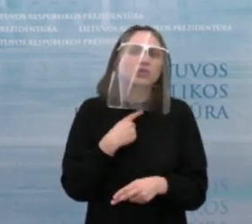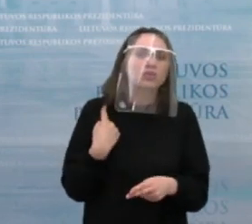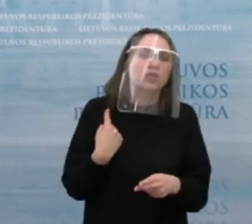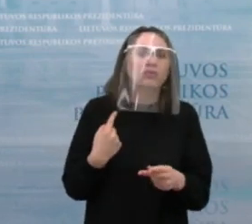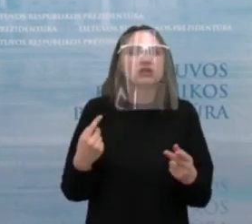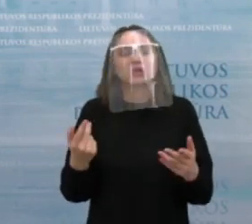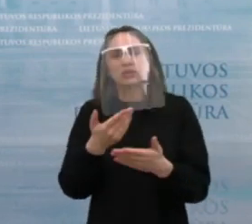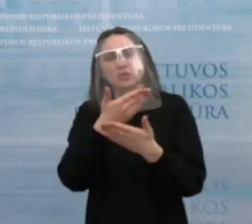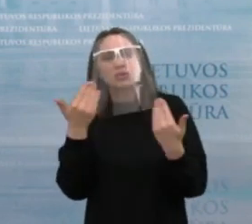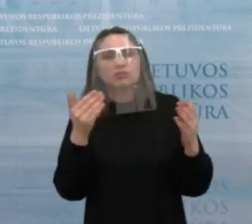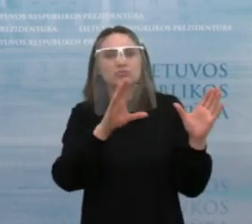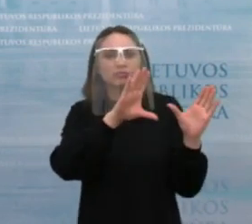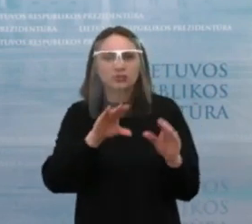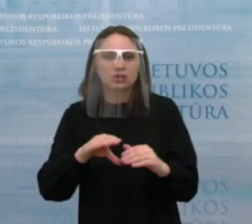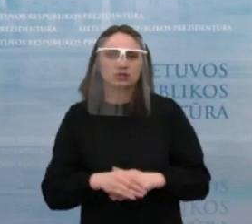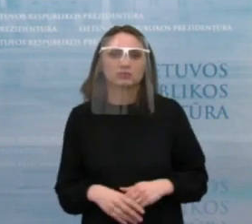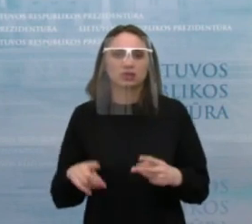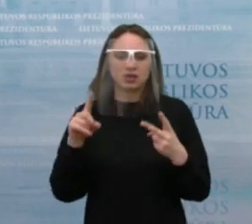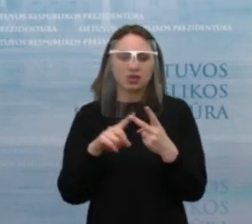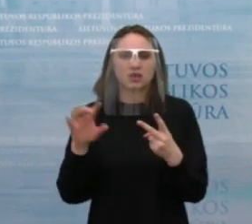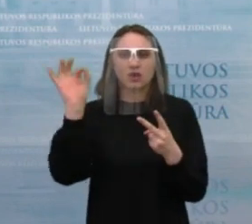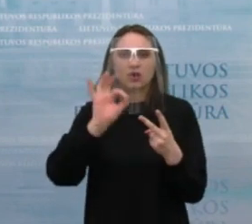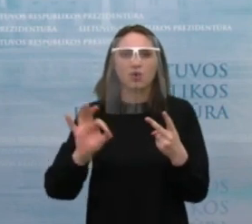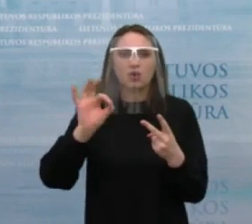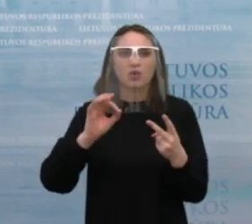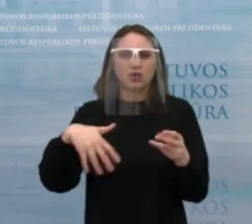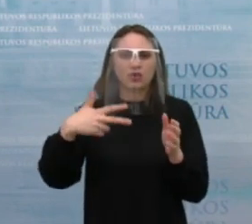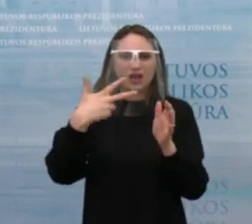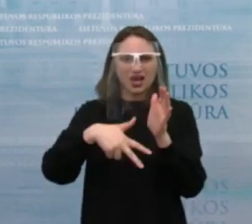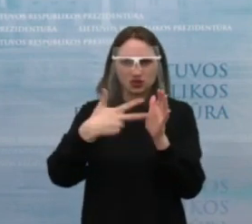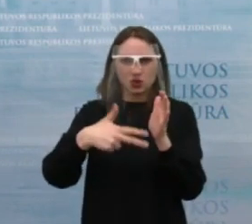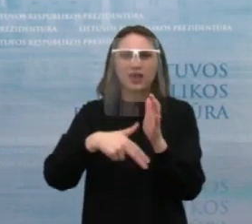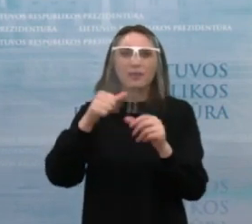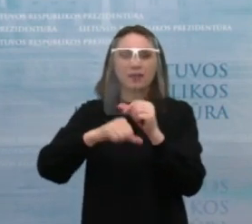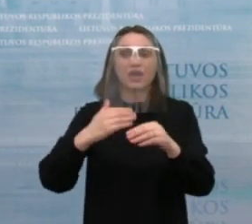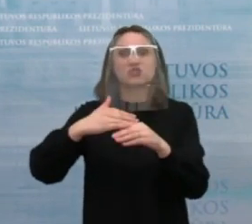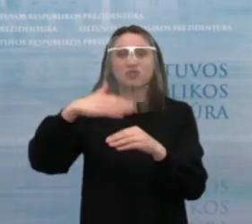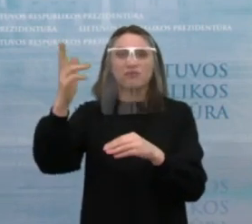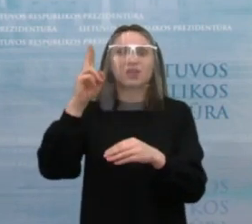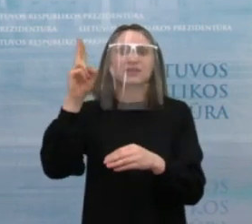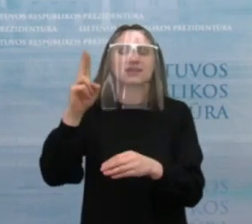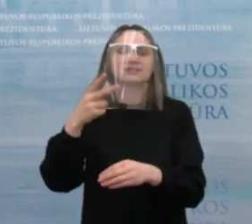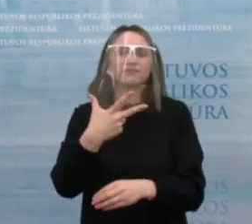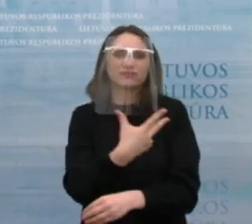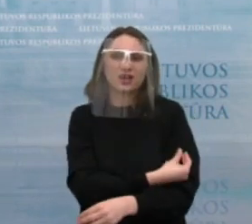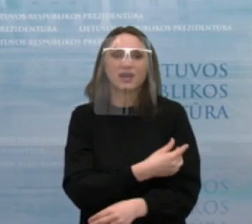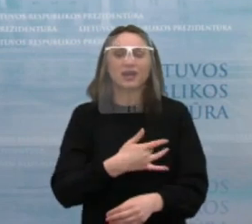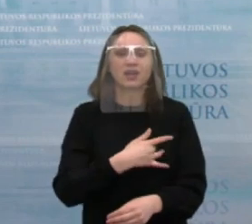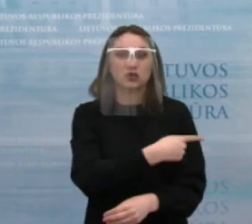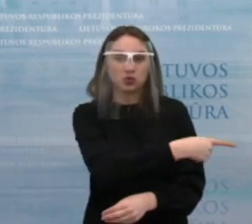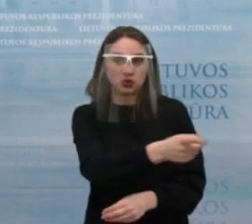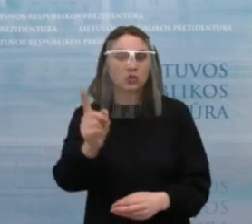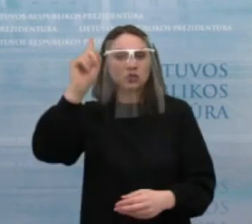išsisprendusi. Ir taip pat norėjau paklausti, dėl dabar jau vykstančio 80-mečių ir vyresnių vakcinavimo. Galbūt jūs turite